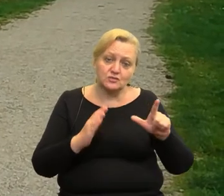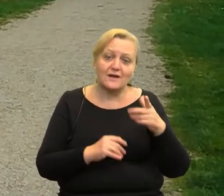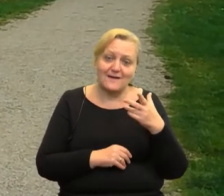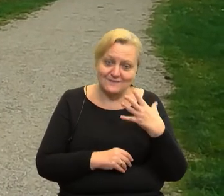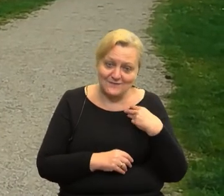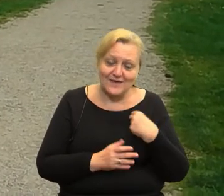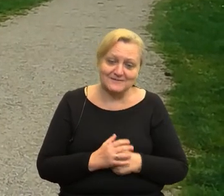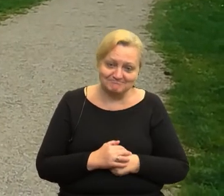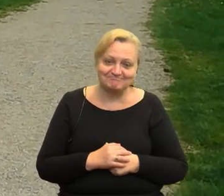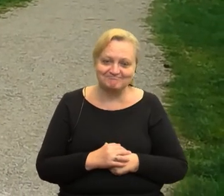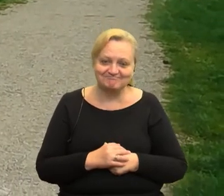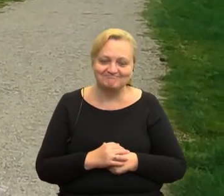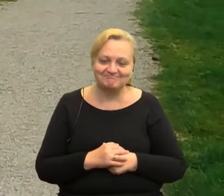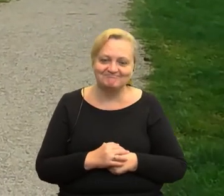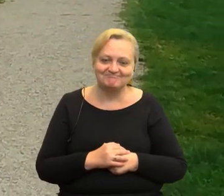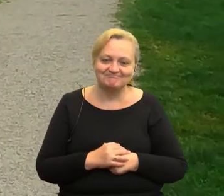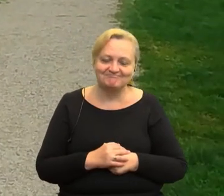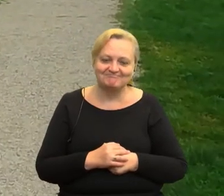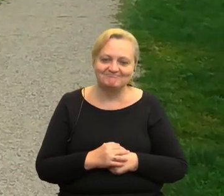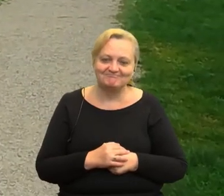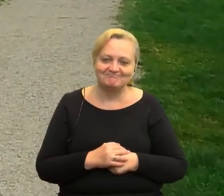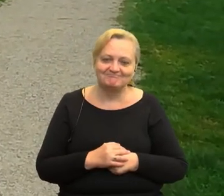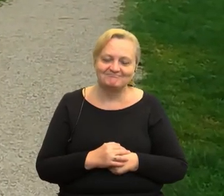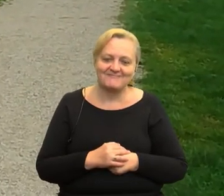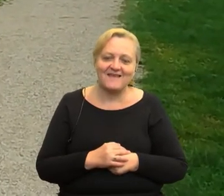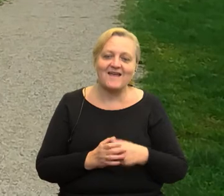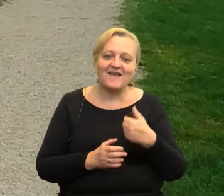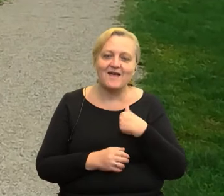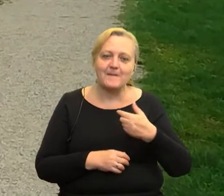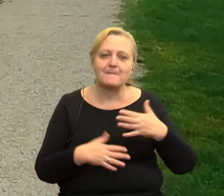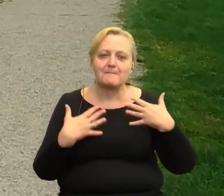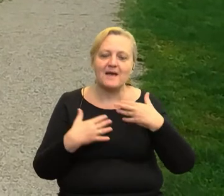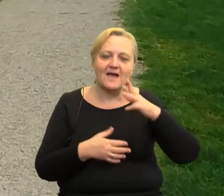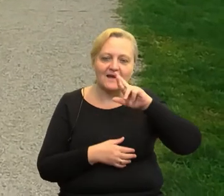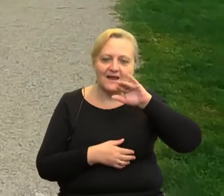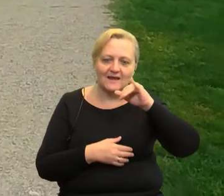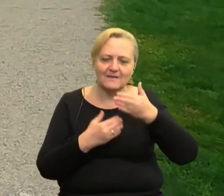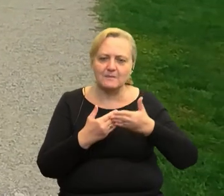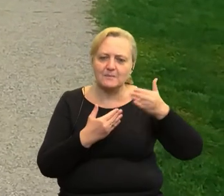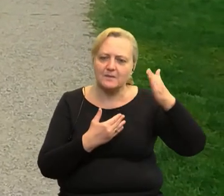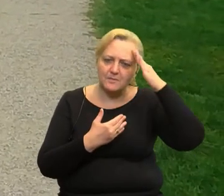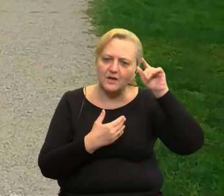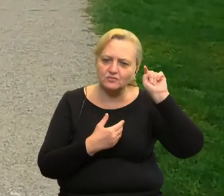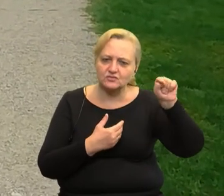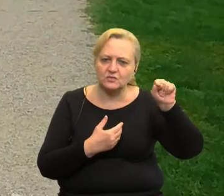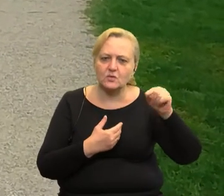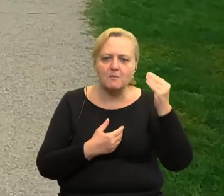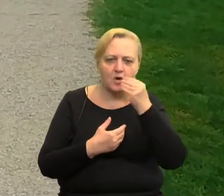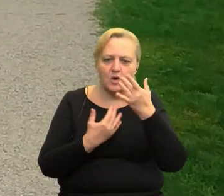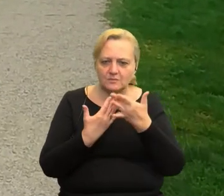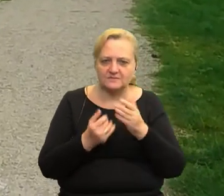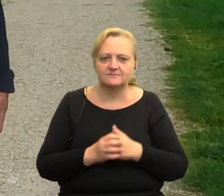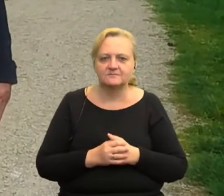stuknęło, więc w parku Regana tu mieszkam niedaleko, na Przymorzu,